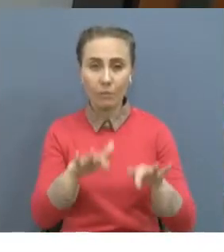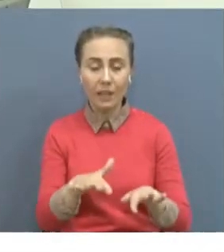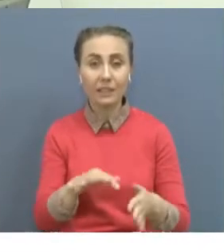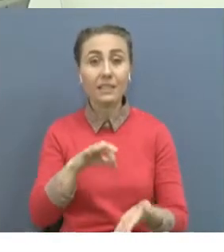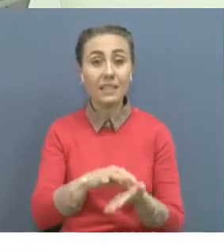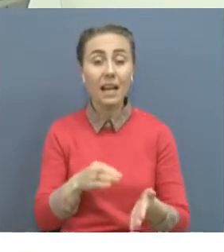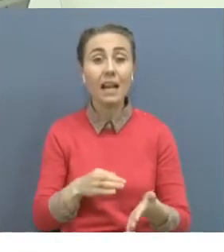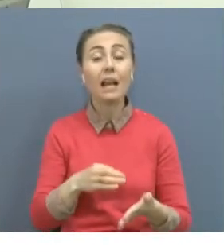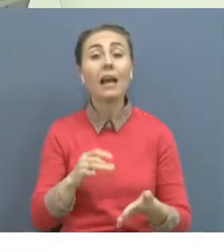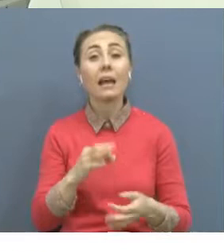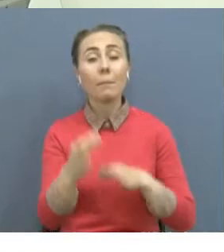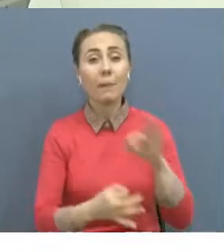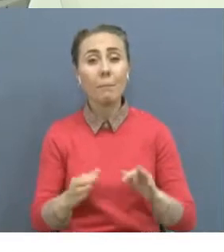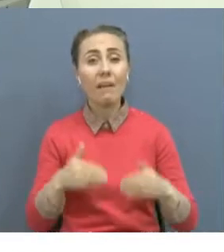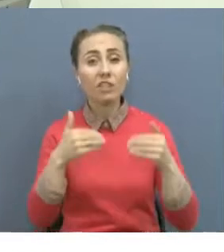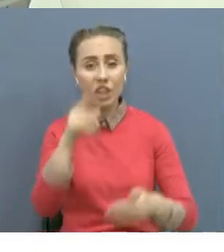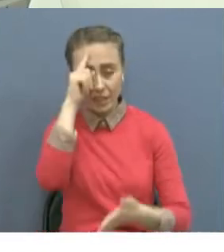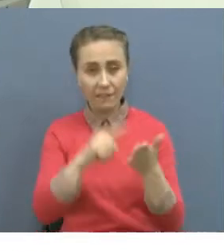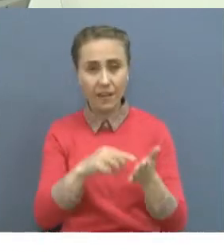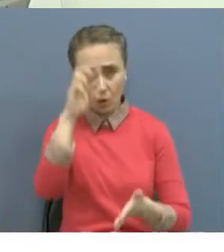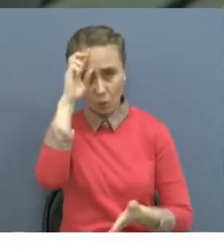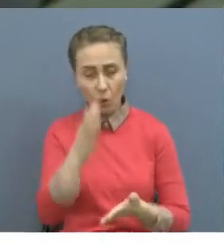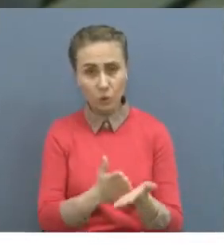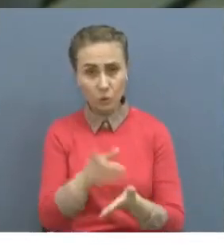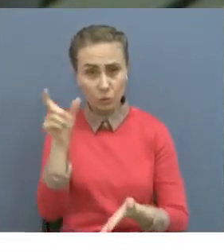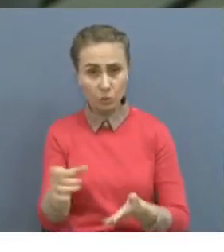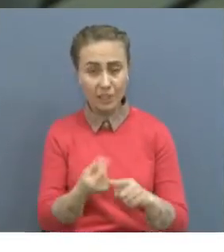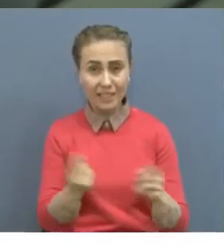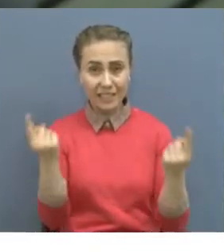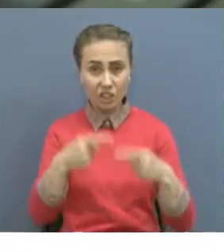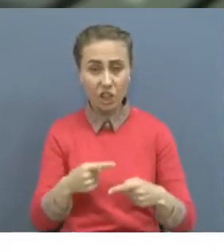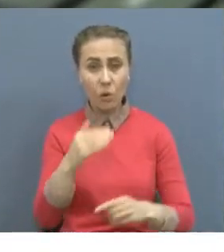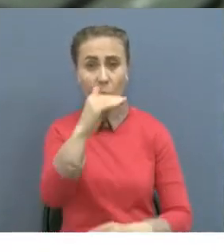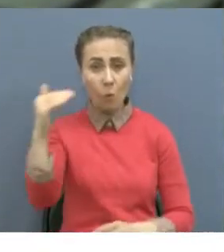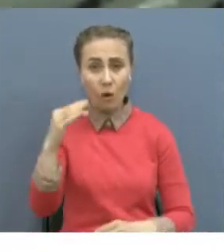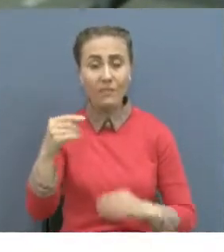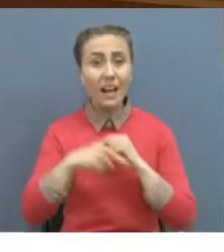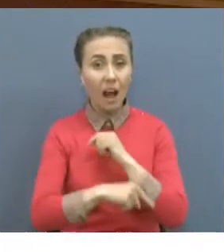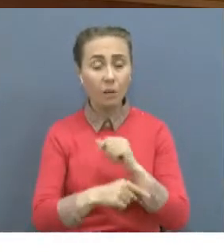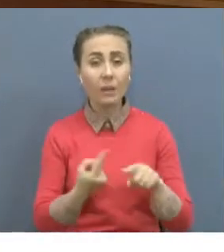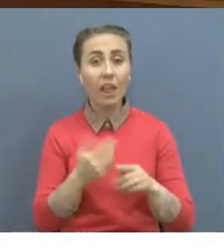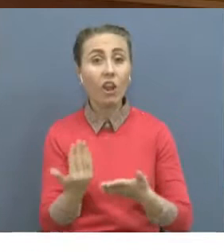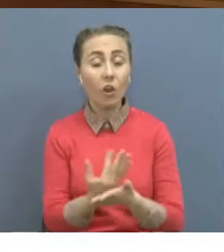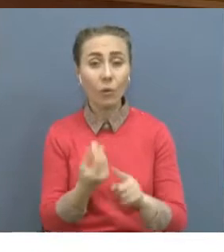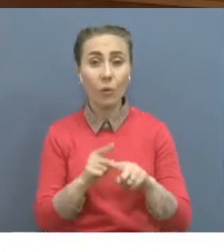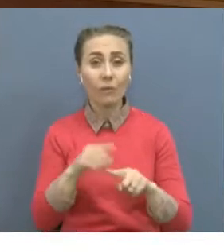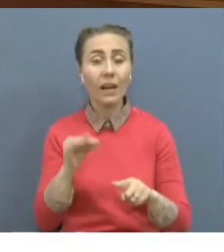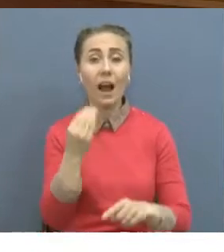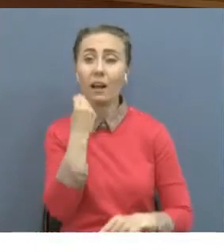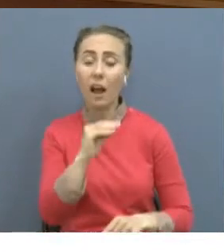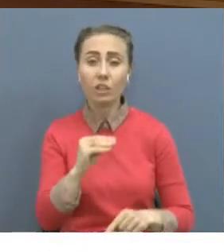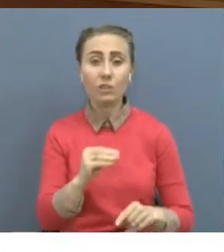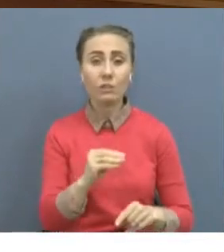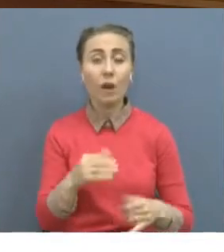көздегіні Қалықтың мемлекеттік қызметшілерге сенімін артырып, жен үшімен жалғасқан жен құрлықтенгейін төміндәту. Сонда ғық бұл жаңашылды көрсетілген